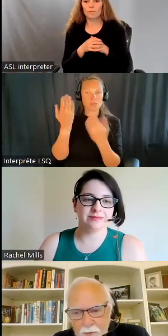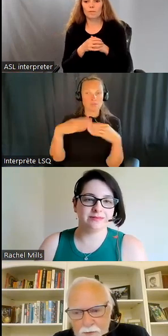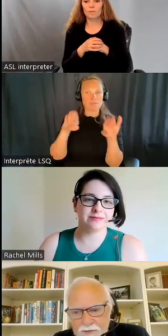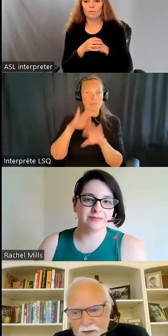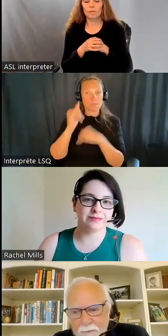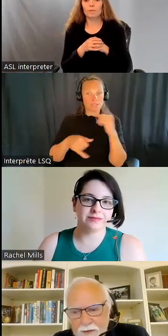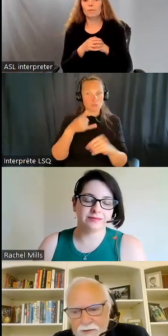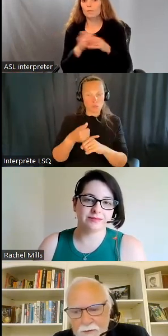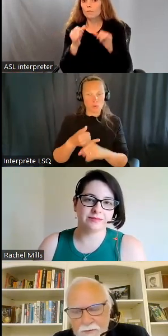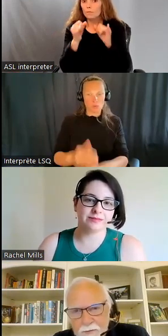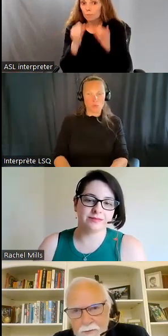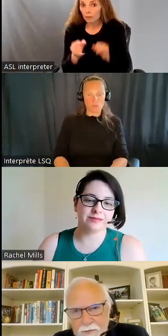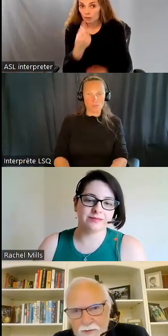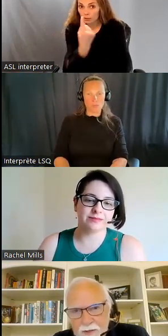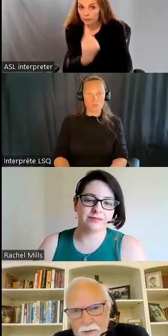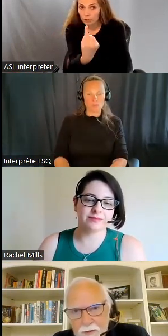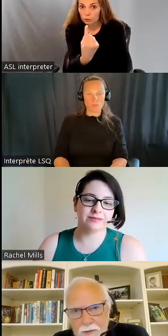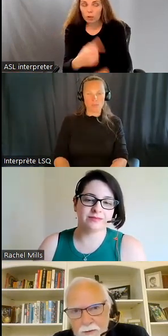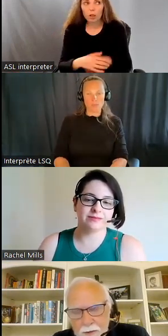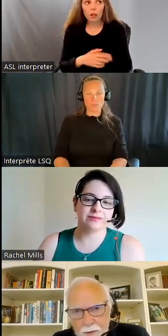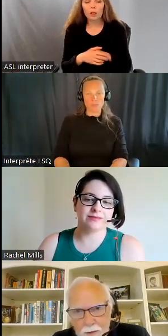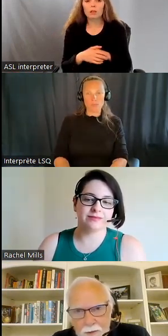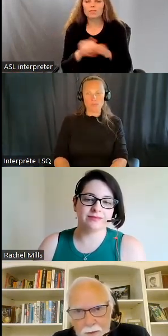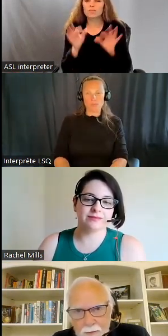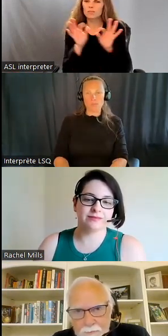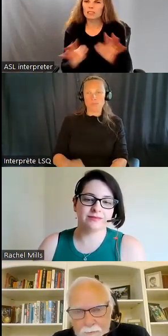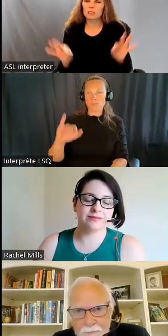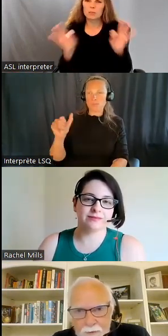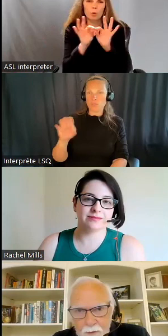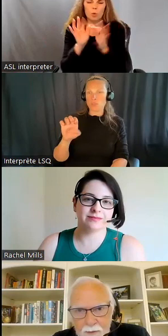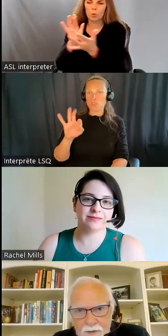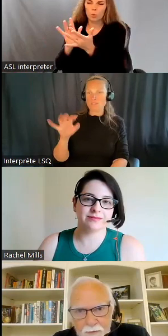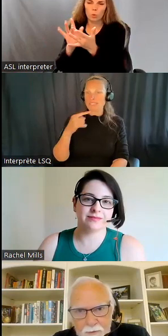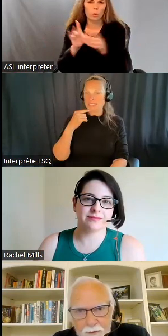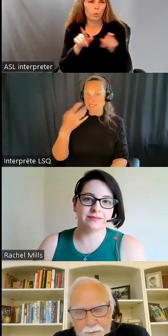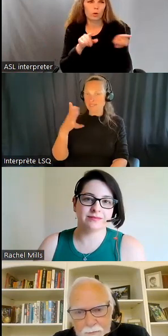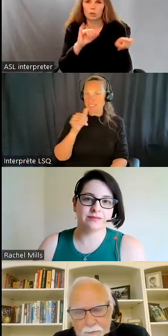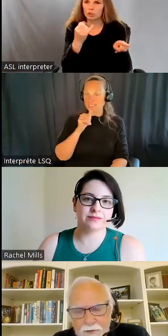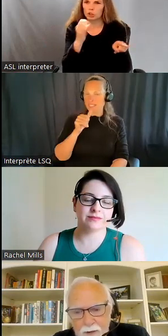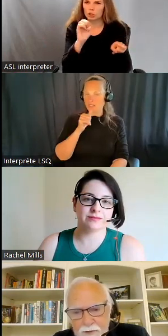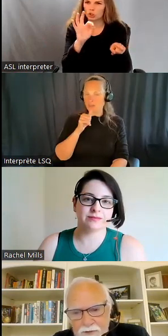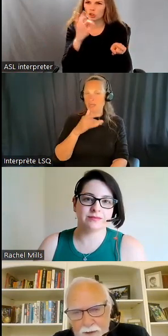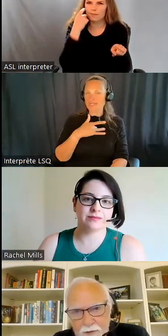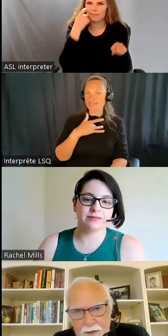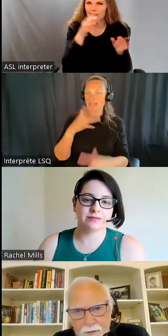et je dirais qu'individuellement,'est important, et Jeff l'a mentionné, c'est important de parler